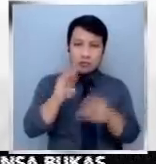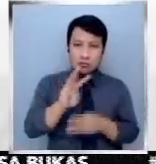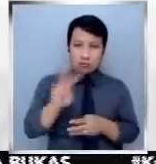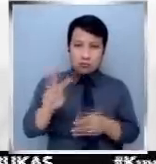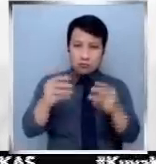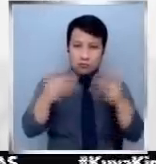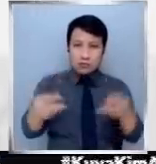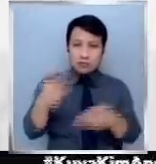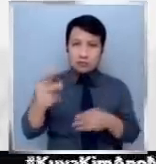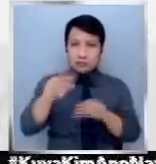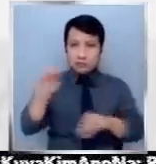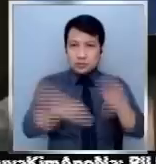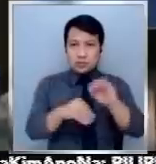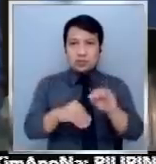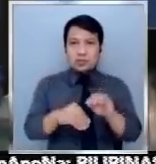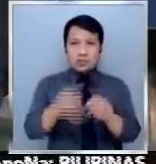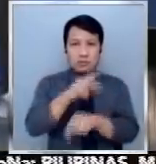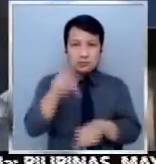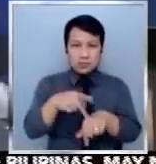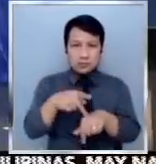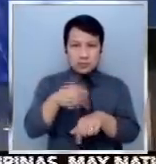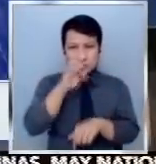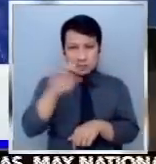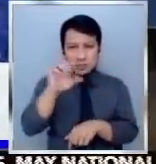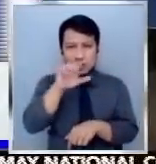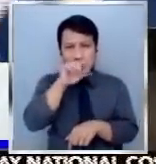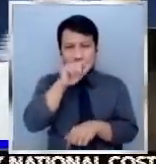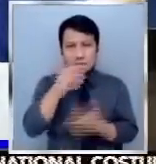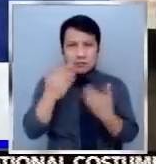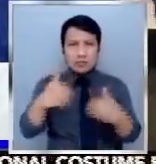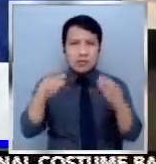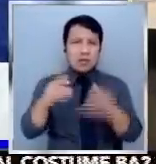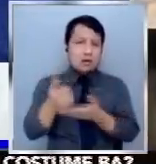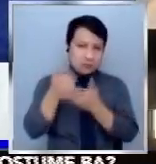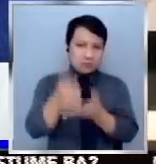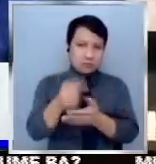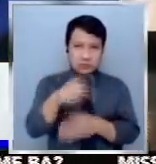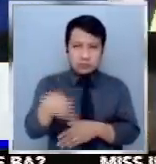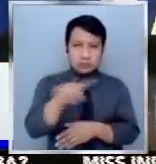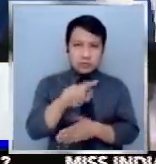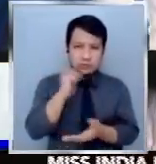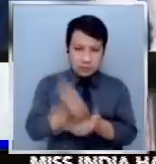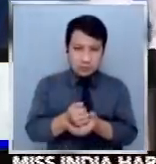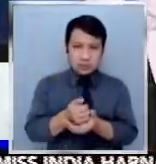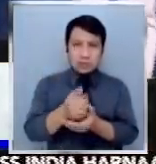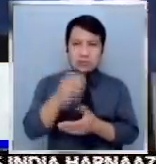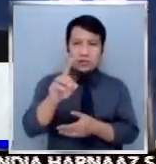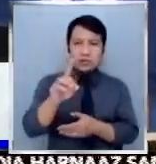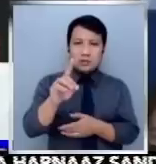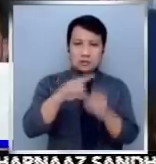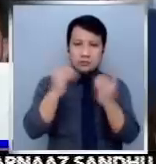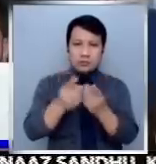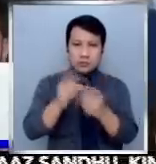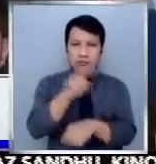pinalitan ng imahe ng Philippine Eagle. Sabi rin ni Moreno isusulong niya ang pagtatatag ng Department of National History and